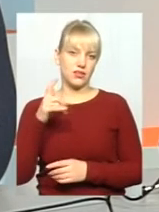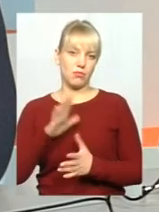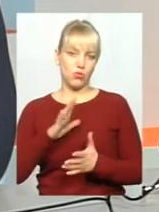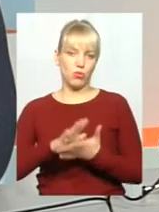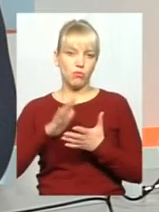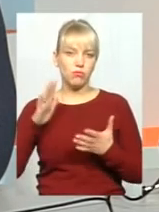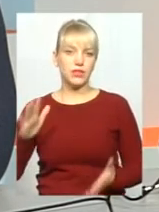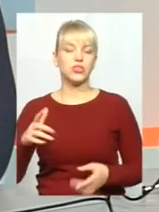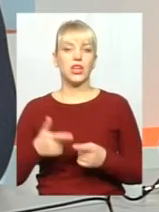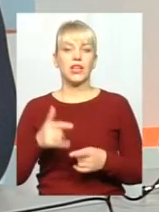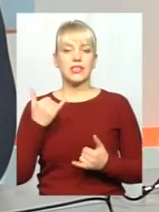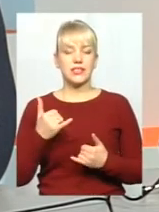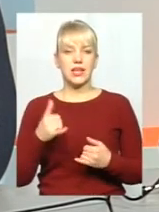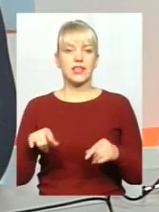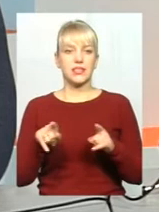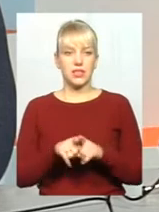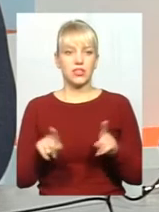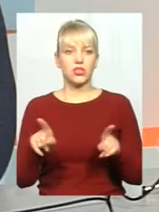зараз така ситуація, тенденція до того,